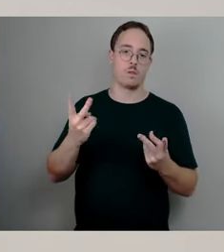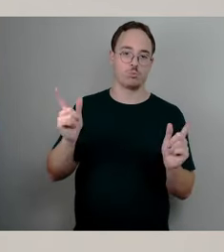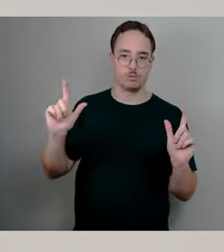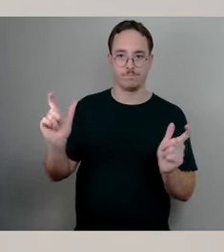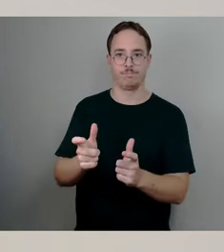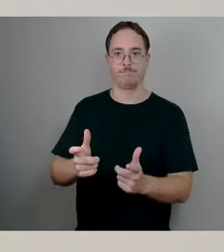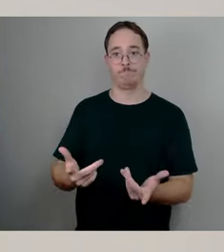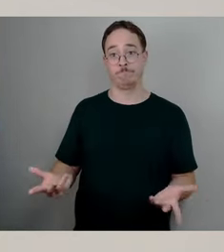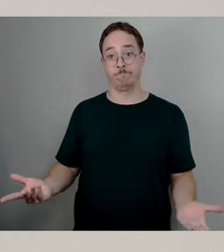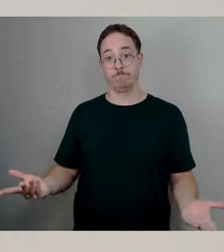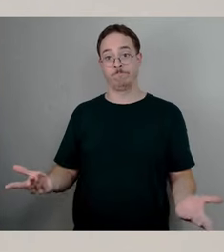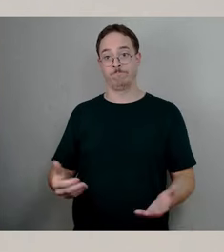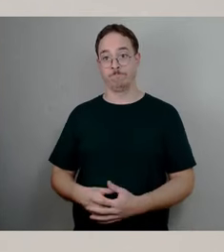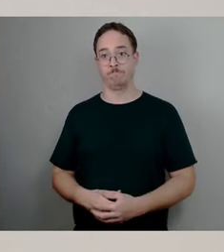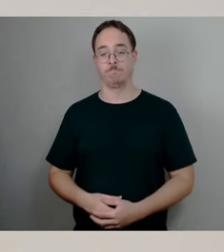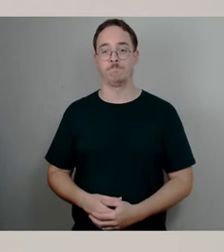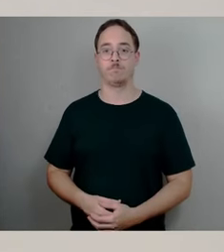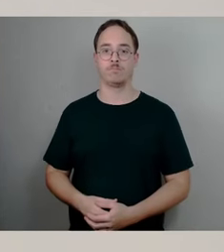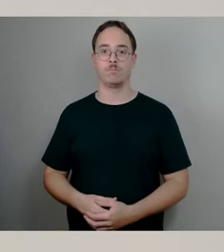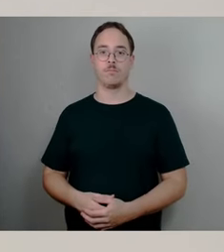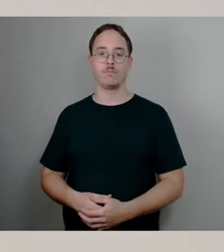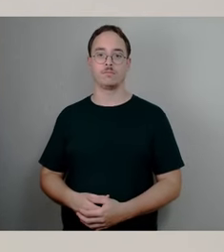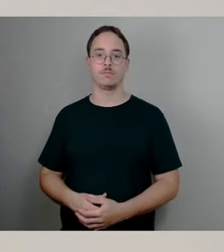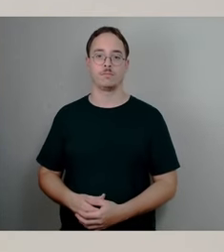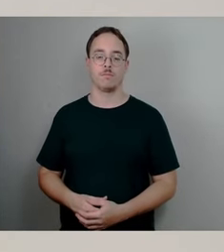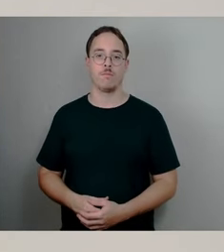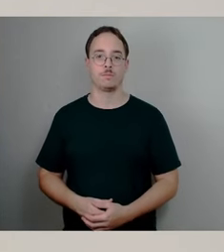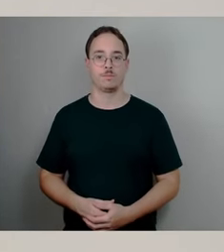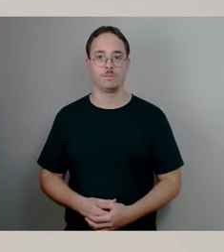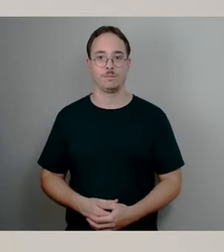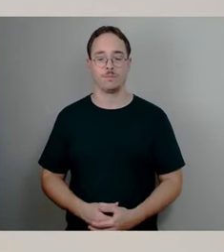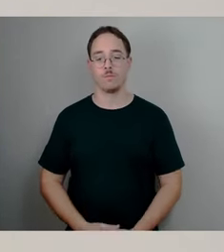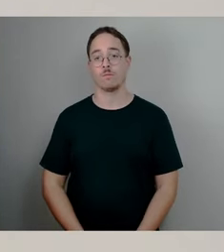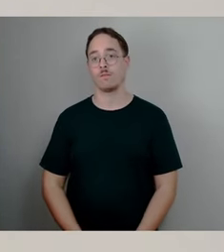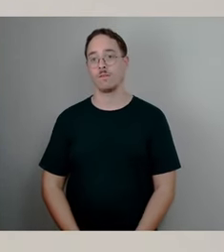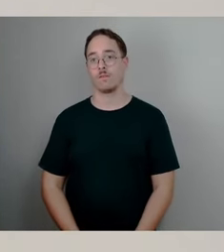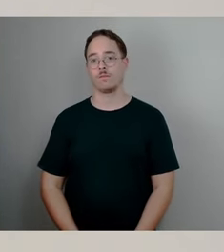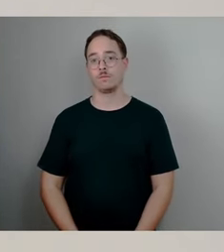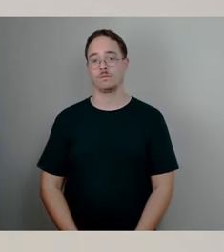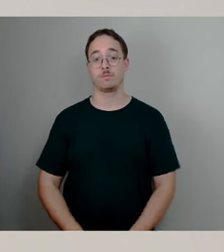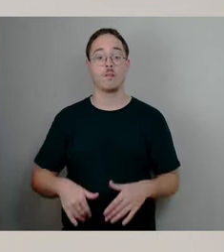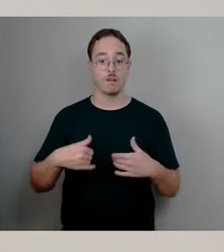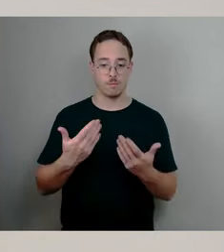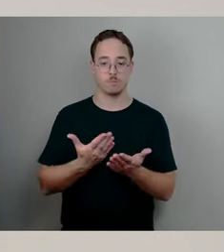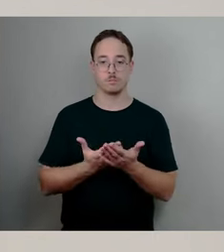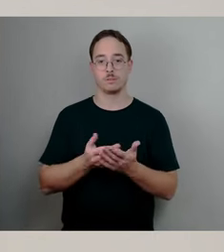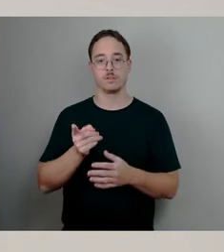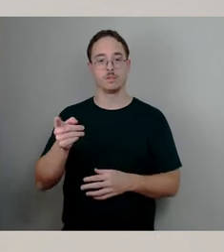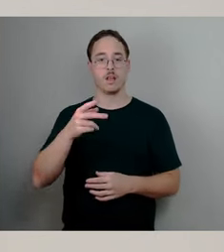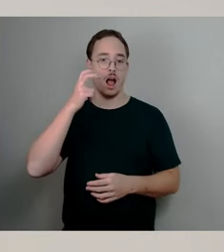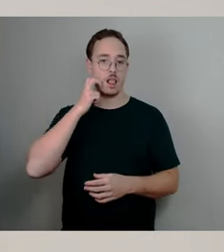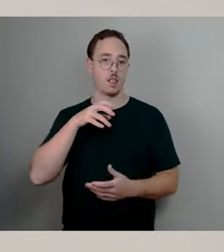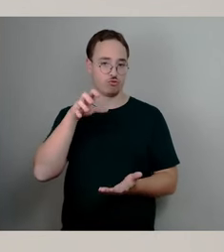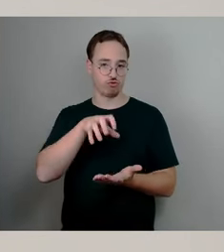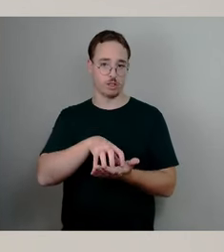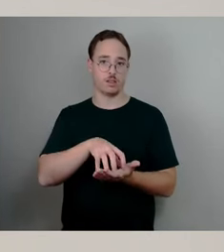des hohen Schutzbedürfnisses der Nachbarschaft. Und es gibt in der Tat in der Altstadt auch Standorte für